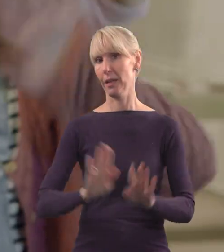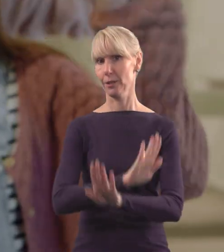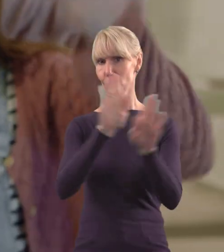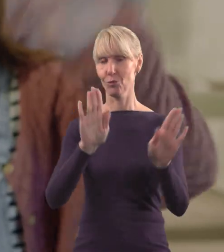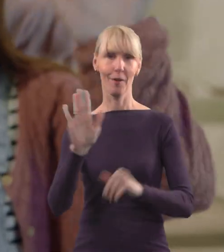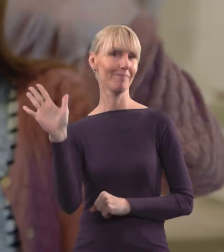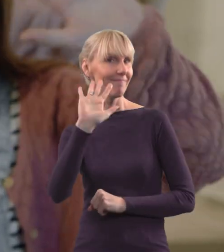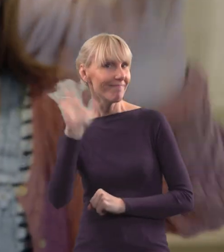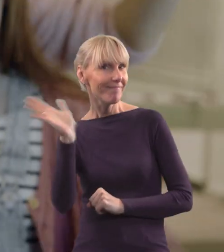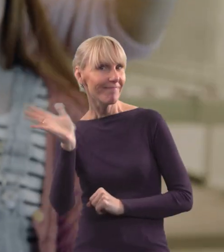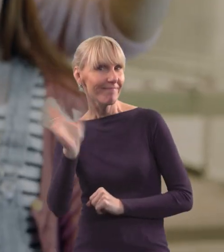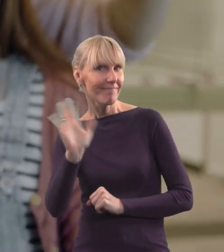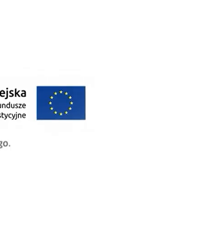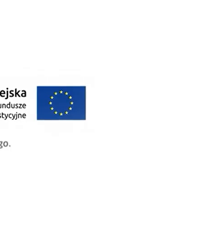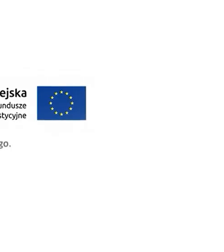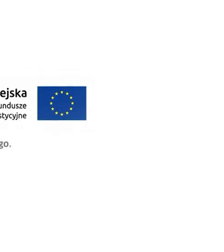Cześć!